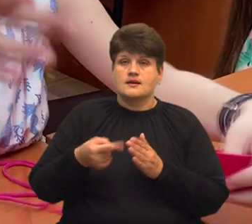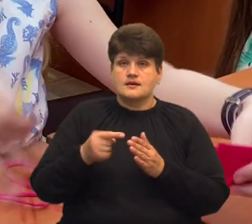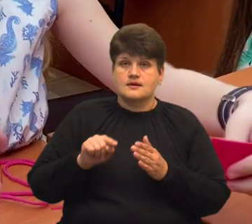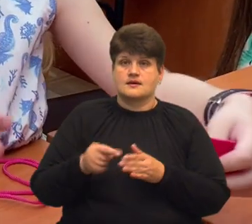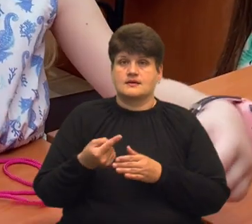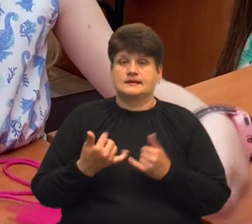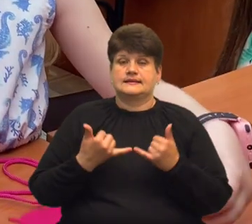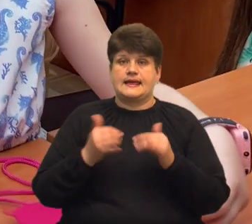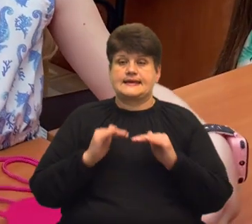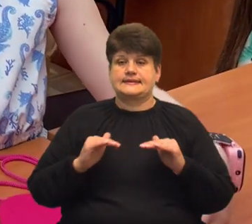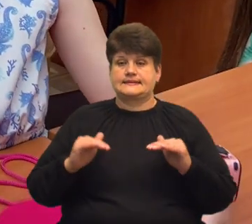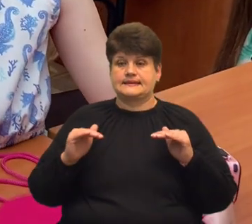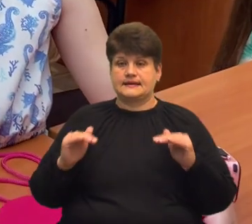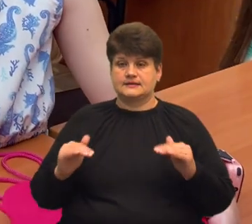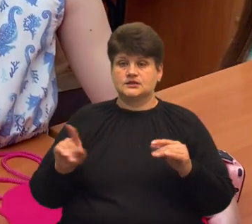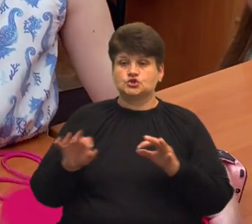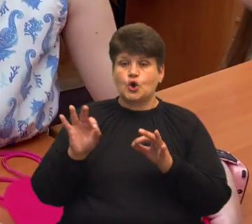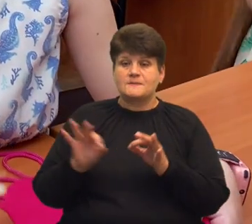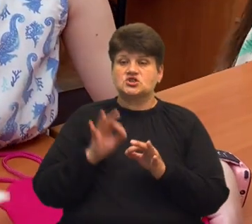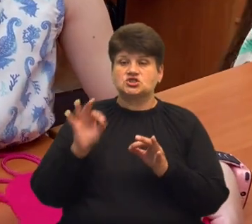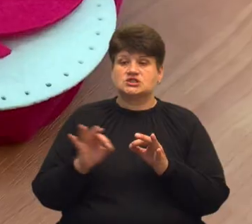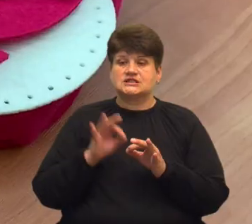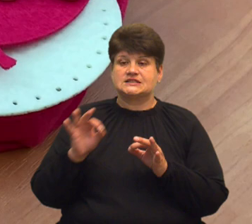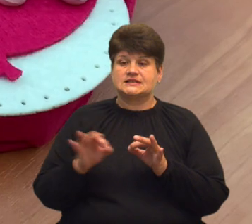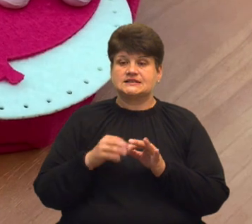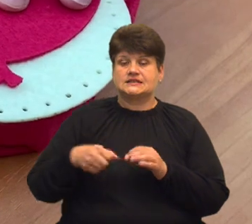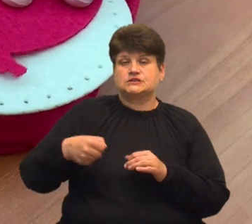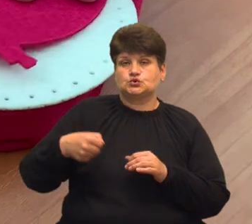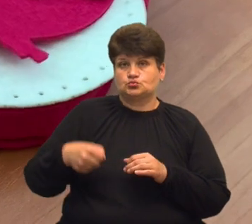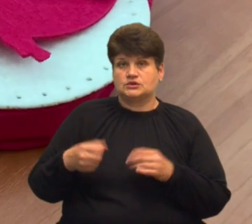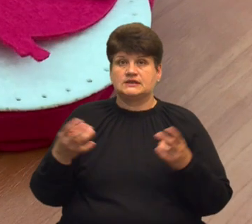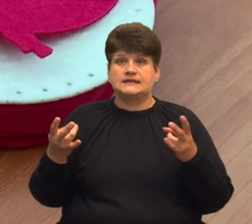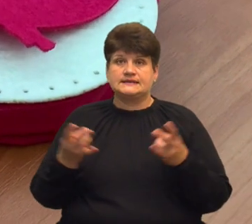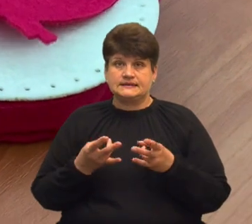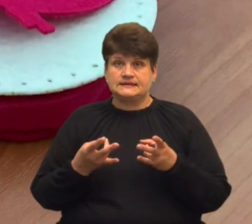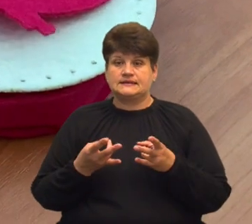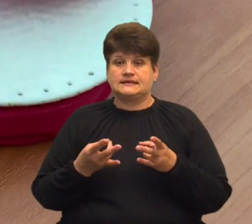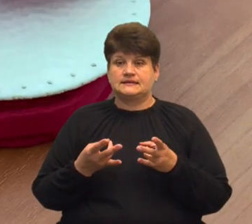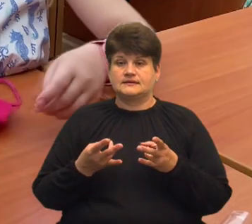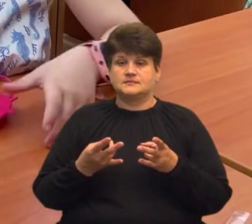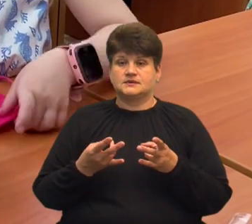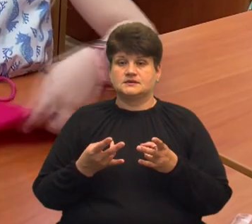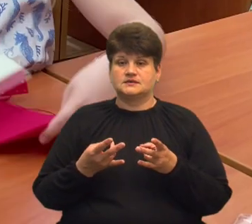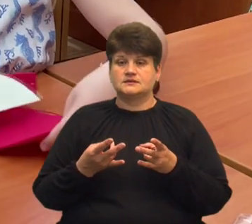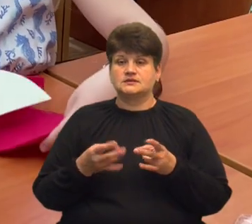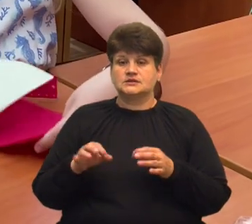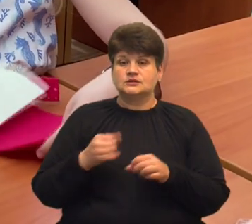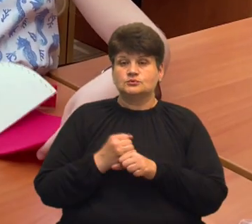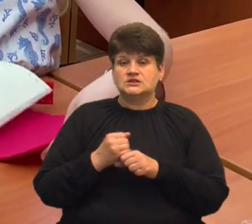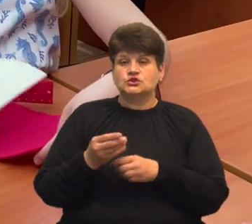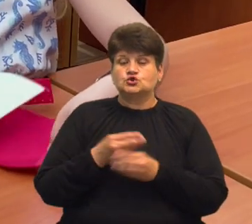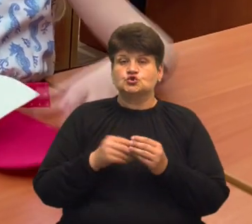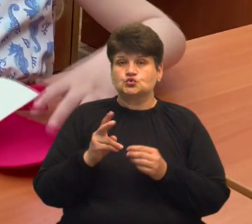дітей, щоб шити сумочки. Треба зашити ось таку штучку. Воно буде